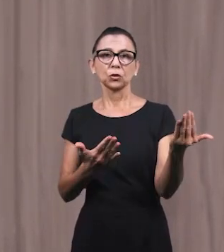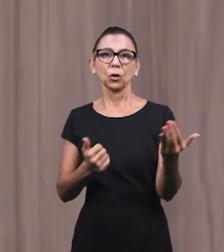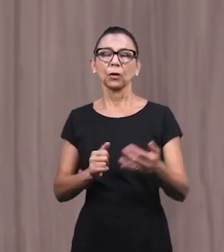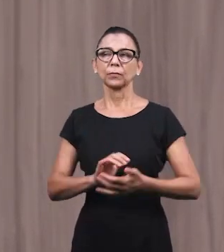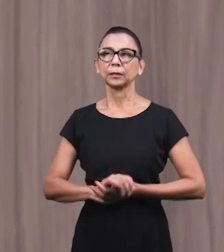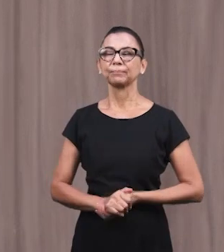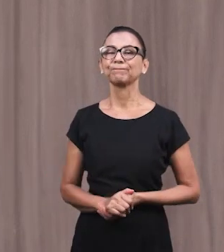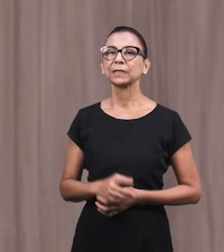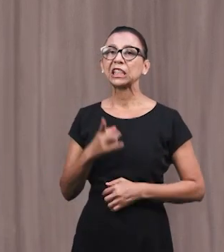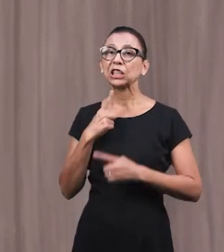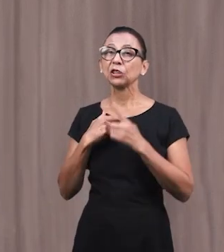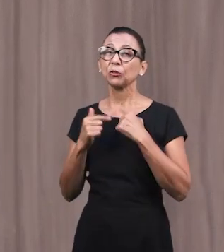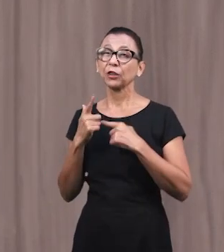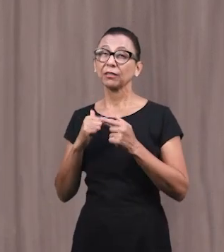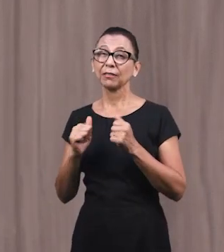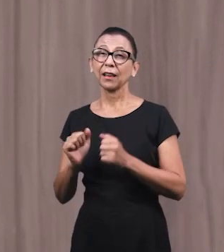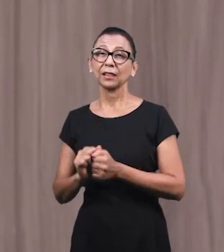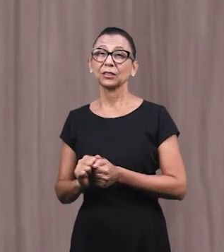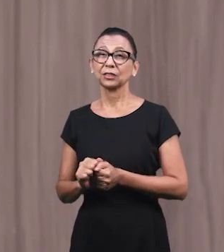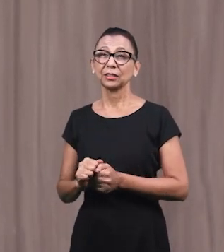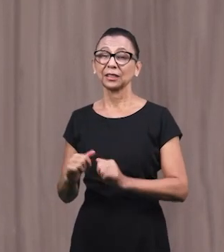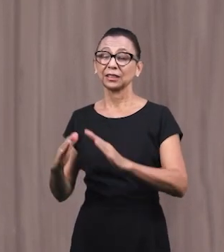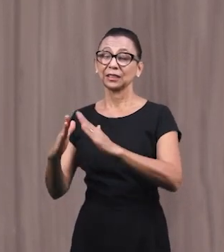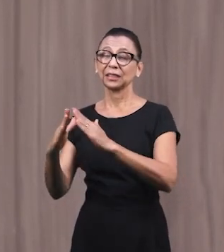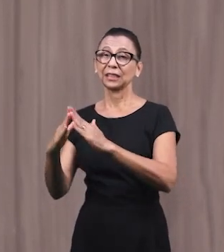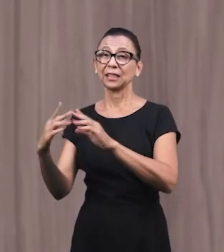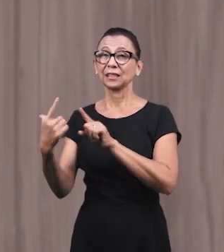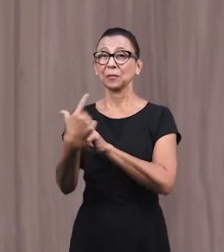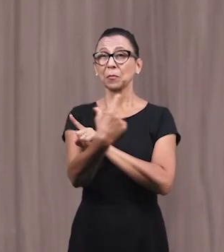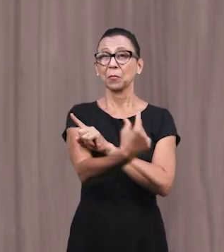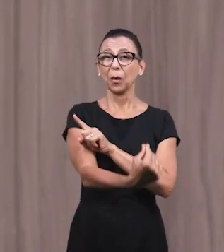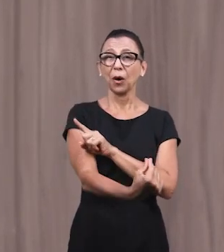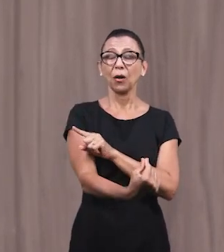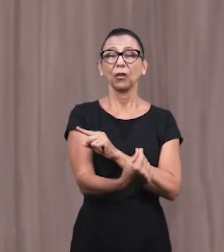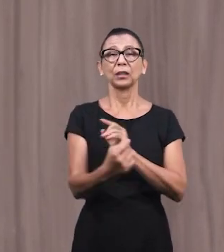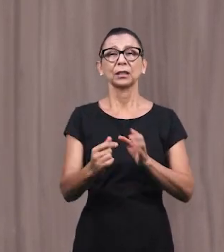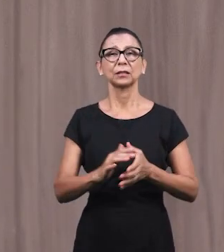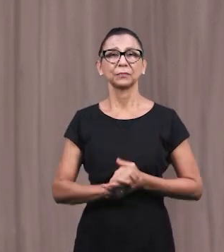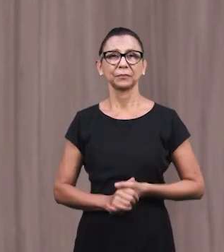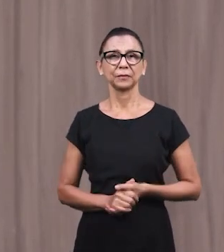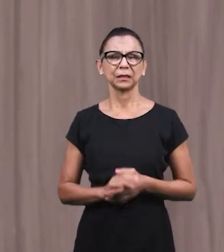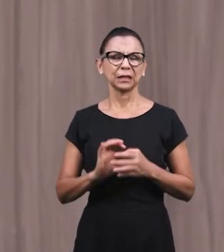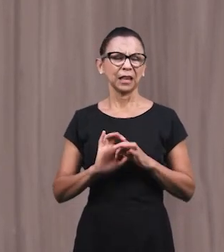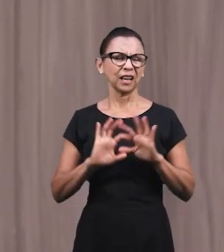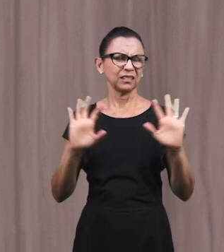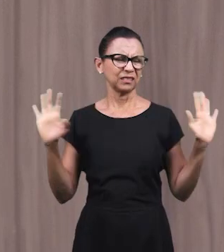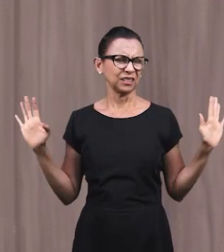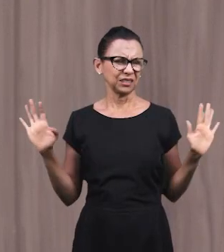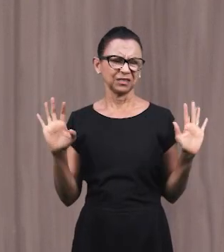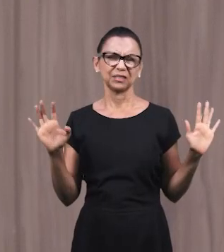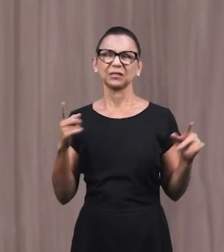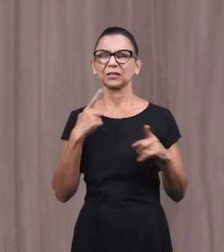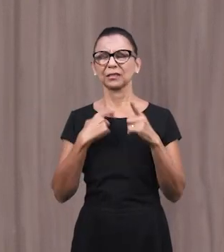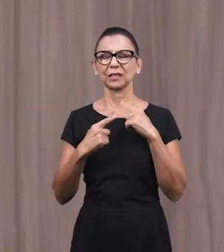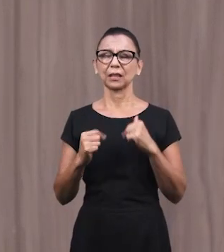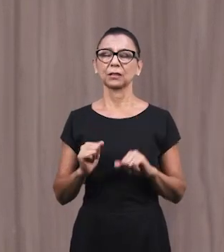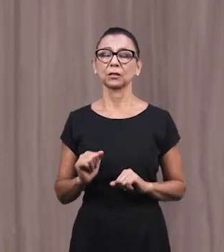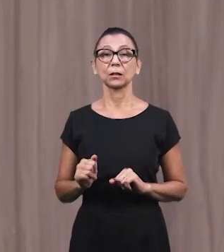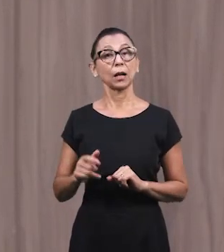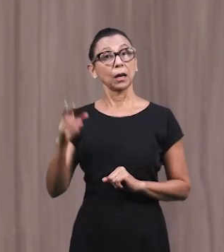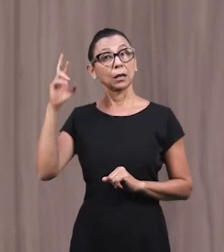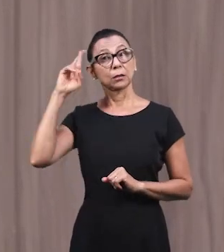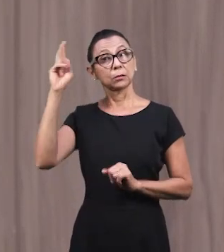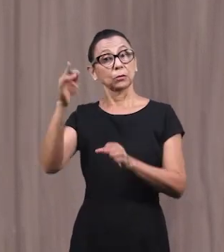Хочет Уйти Из дома И жить Своей Собственной Жизнью И Господь Говорит Ей Не делай Так